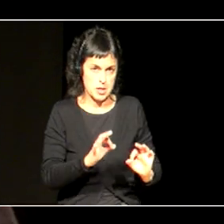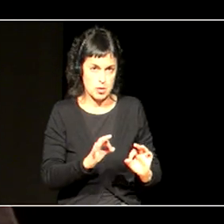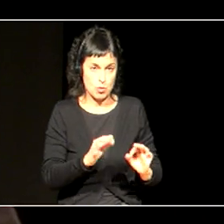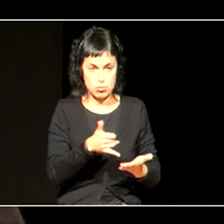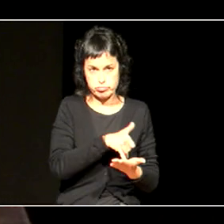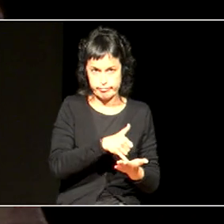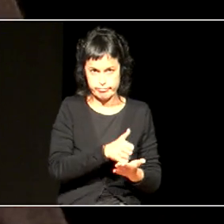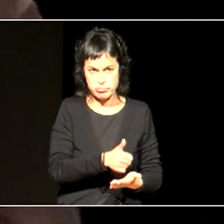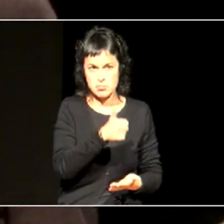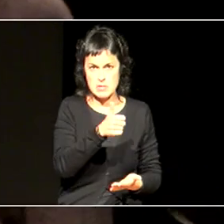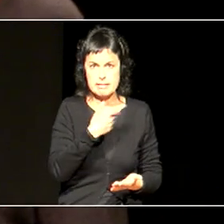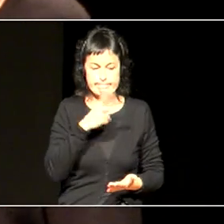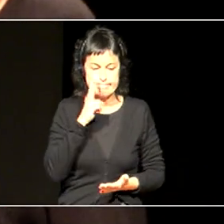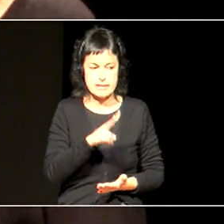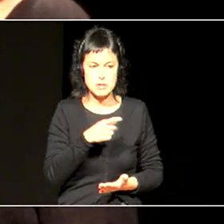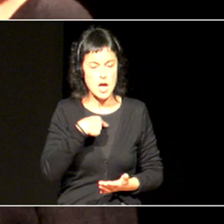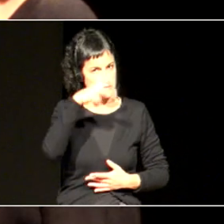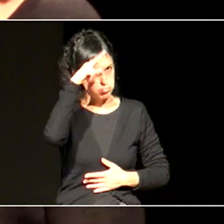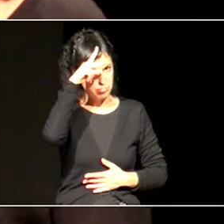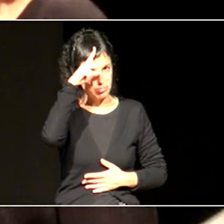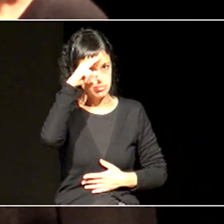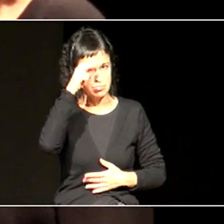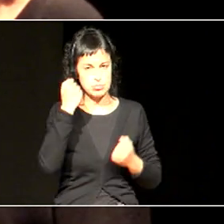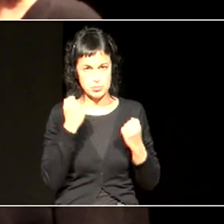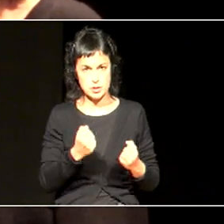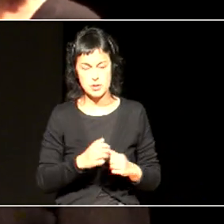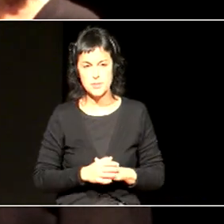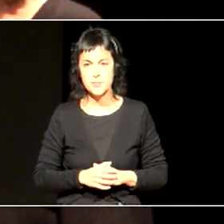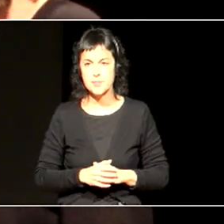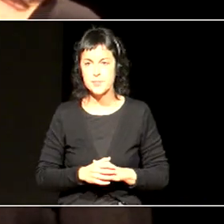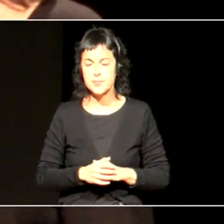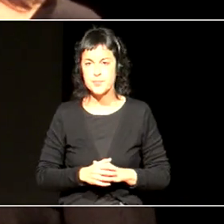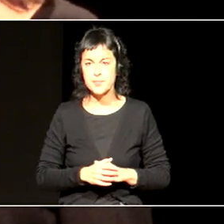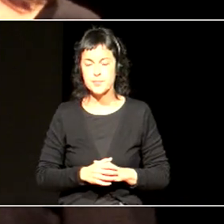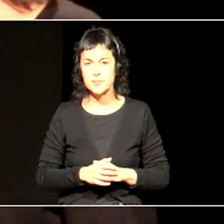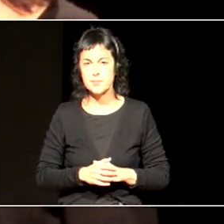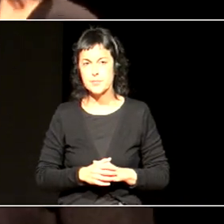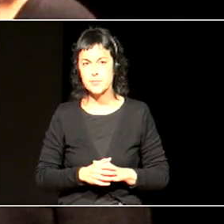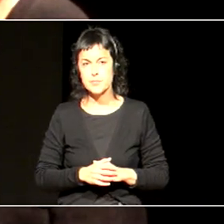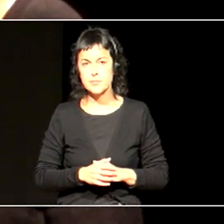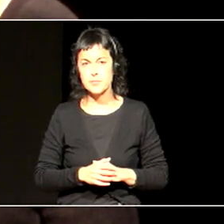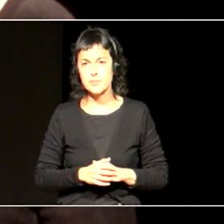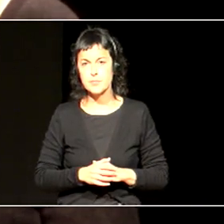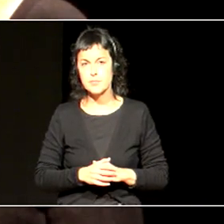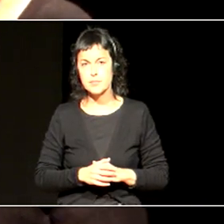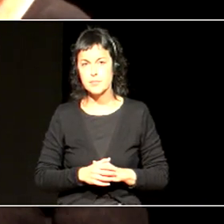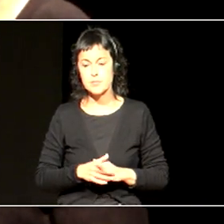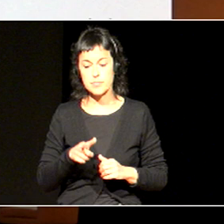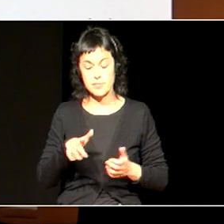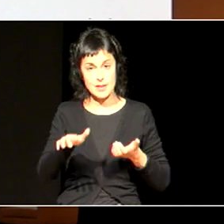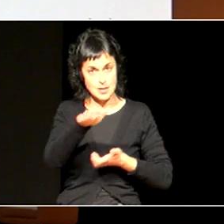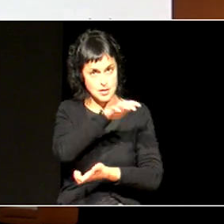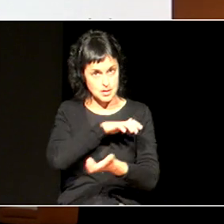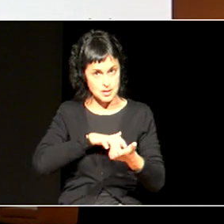noski agertzen dira, eta prekupazio zela haukagoes, ba, zera, indarkeria hori jaso